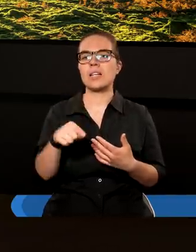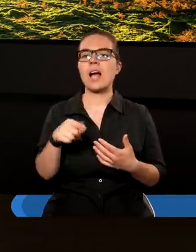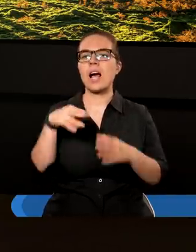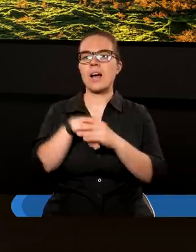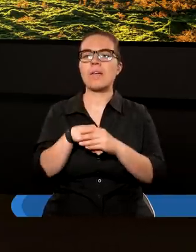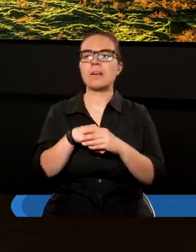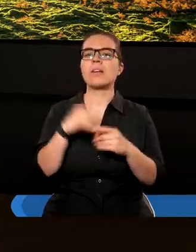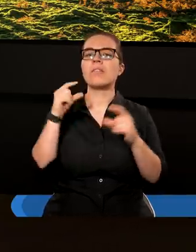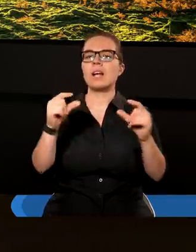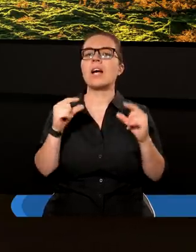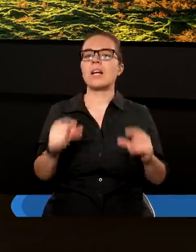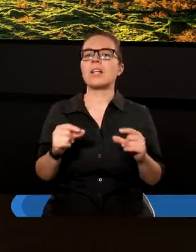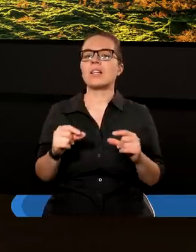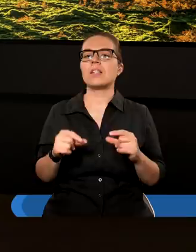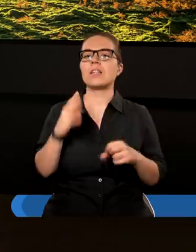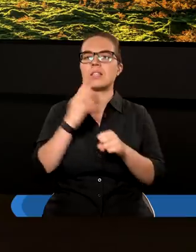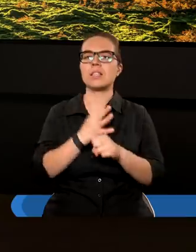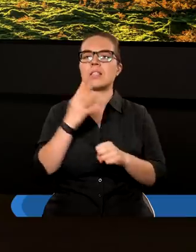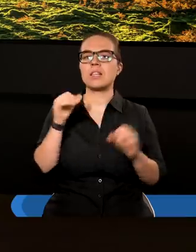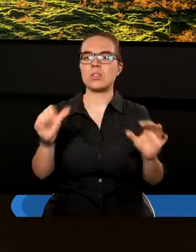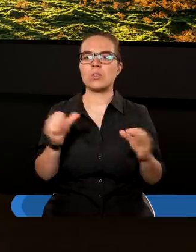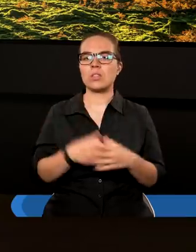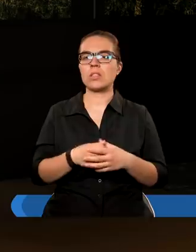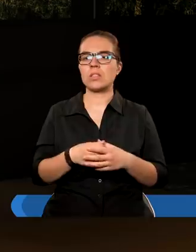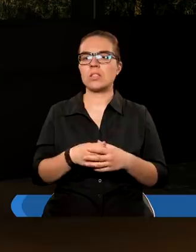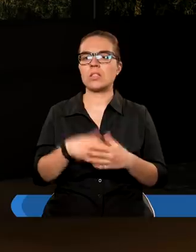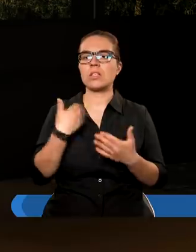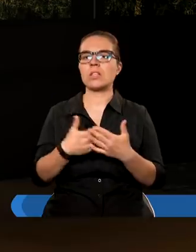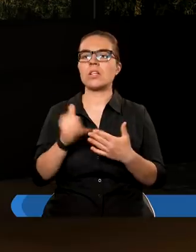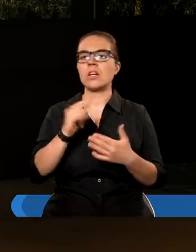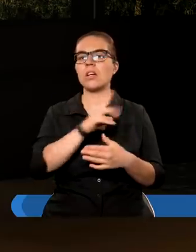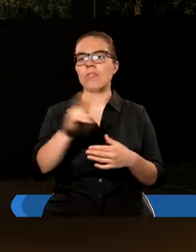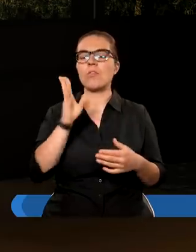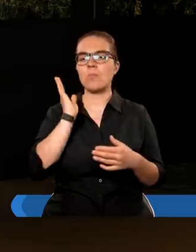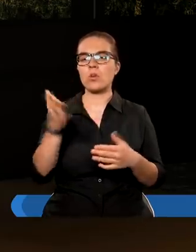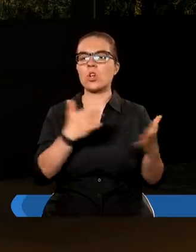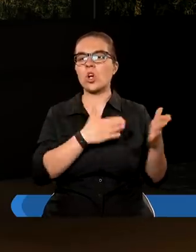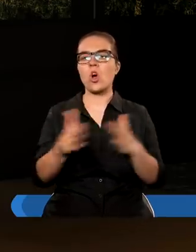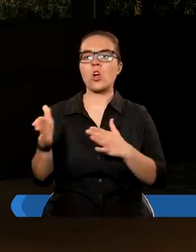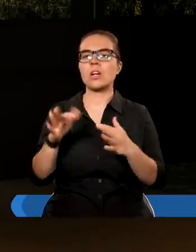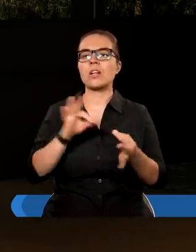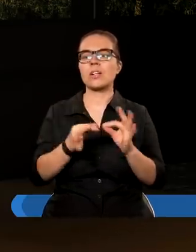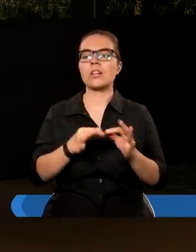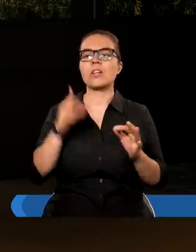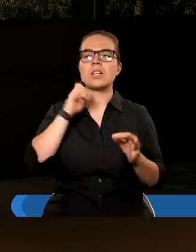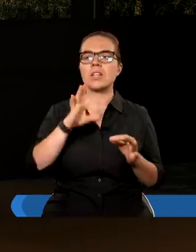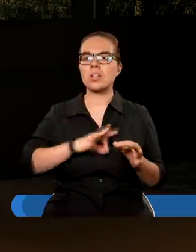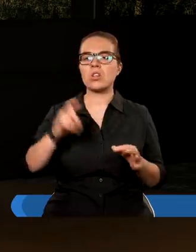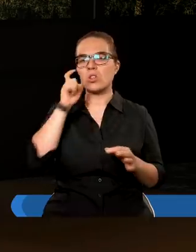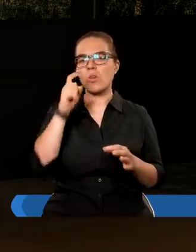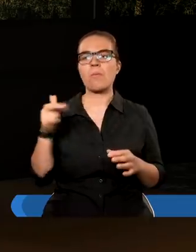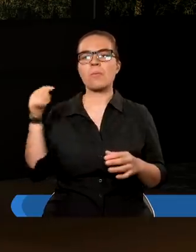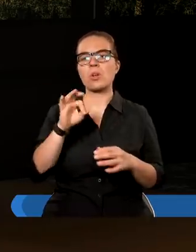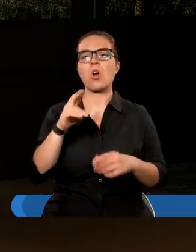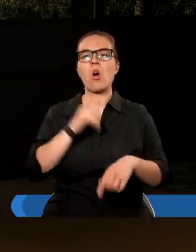tam werset 44. Dlatego i wy bądźcie gotowi, gdyż Syn Człowieczy